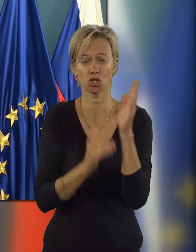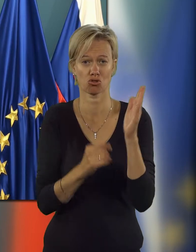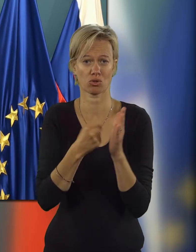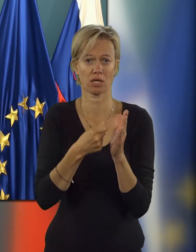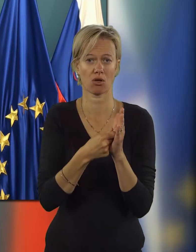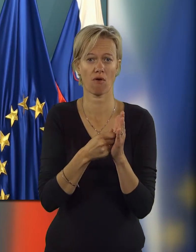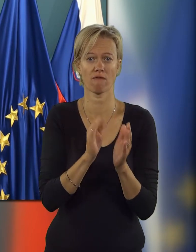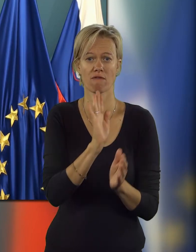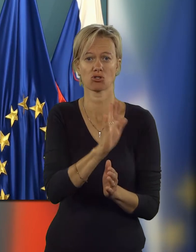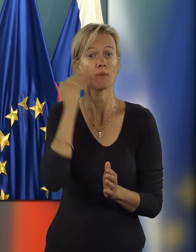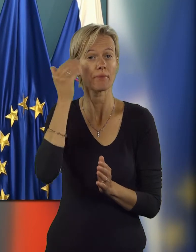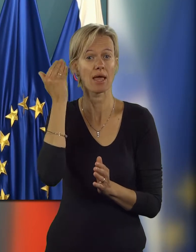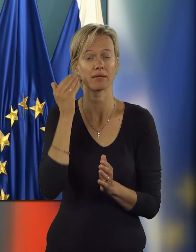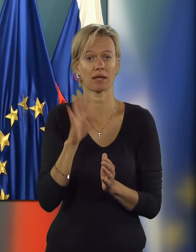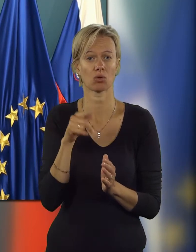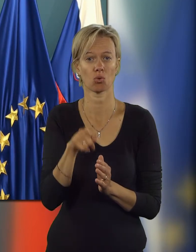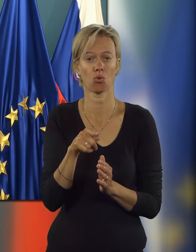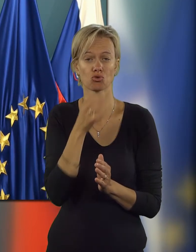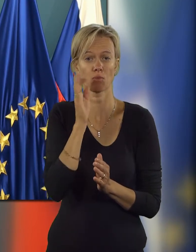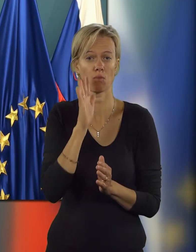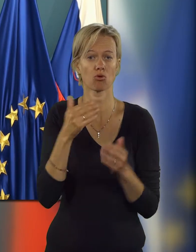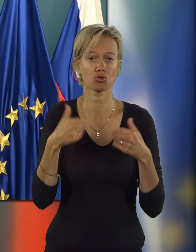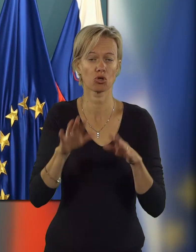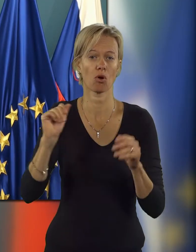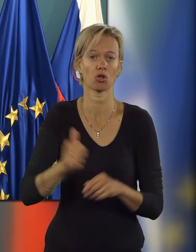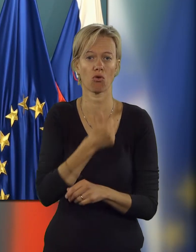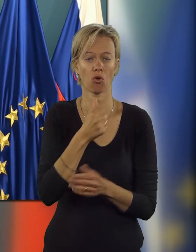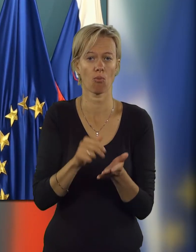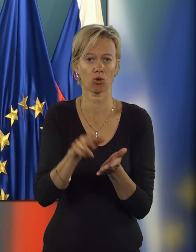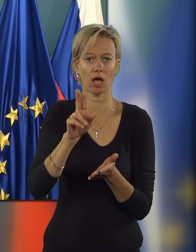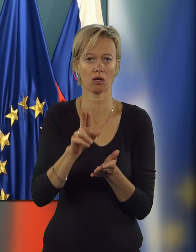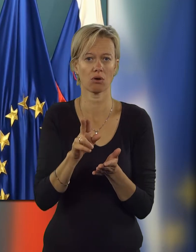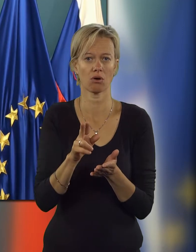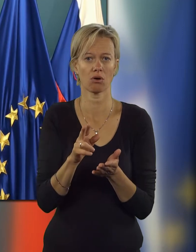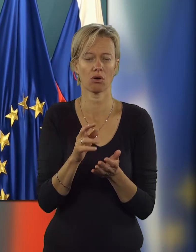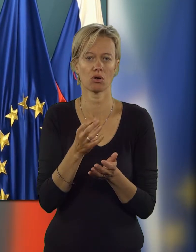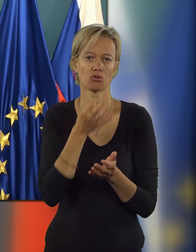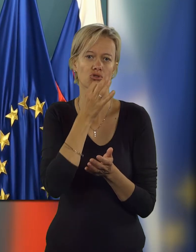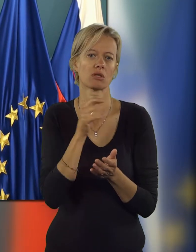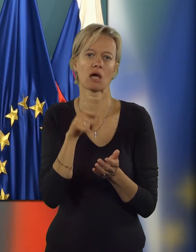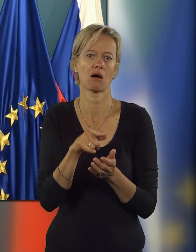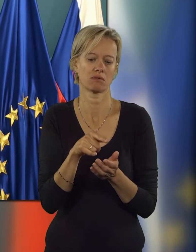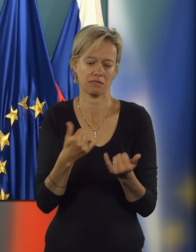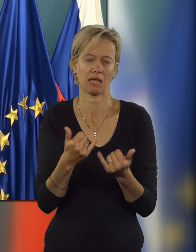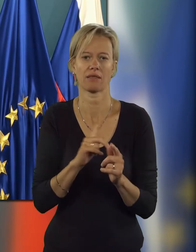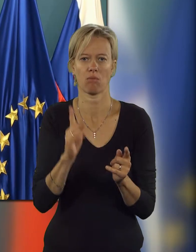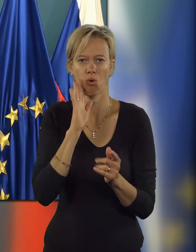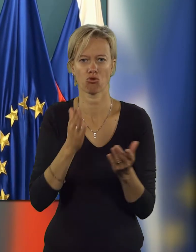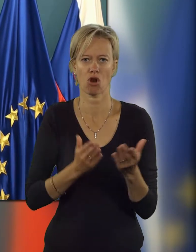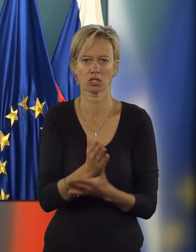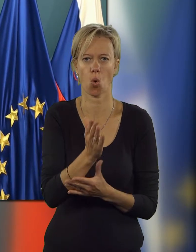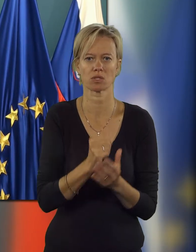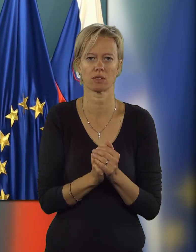nižjo ceno? Spravi, vaše mnenje na to, če bomo šli ponovno v prodajo, da, recimo, če ta ne bo šla skozi?